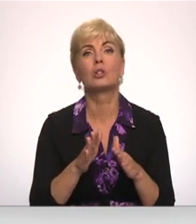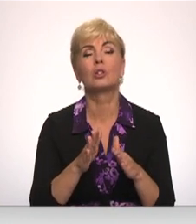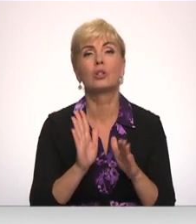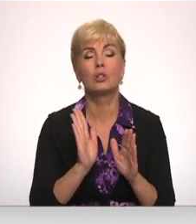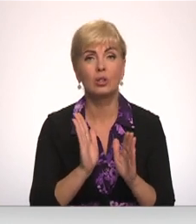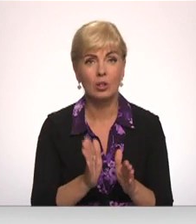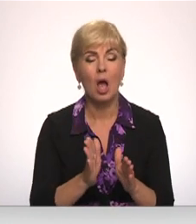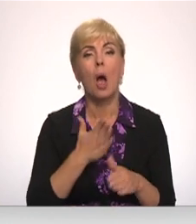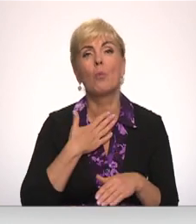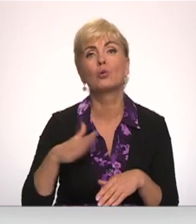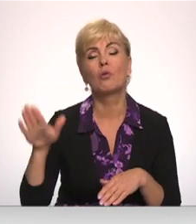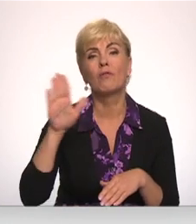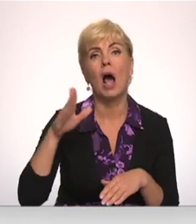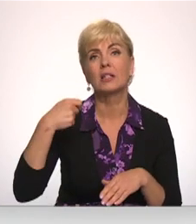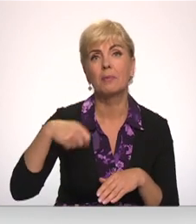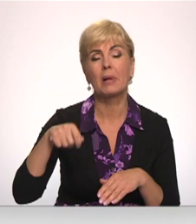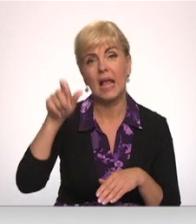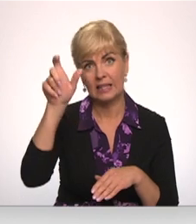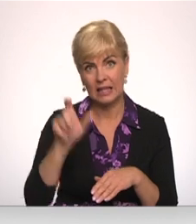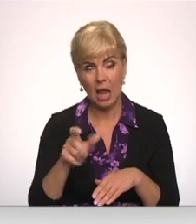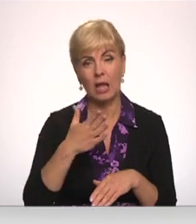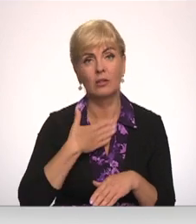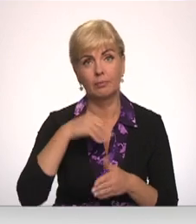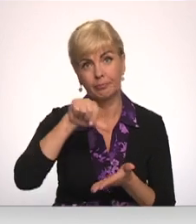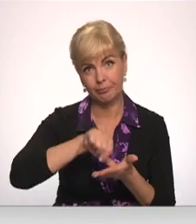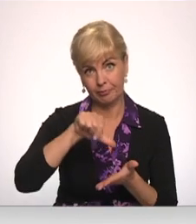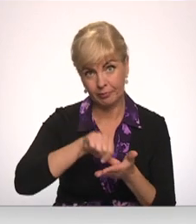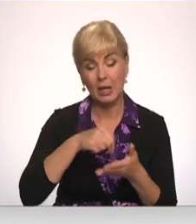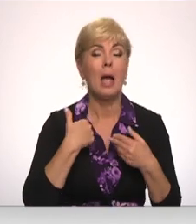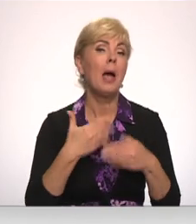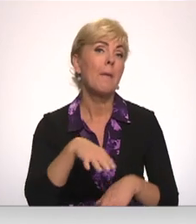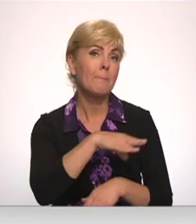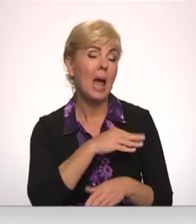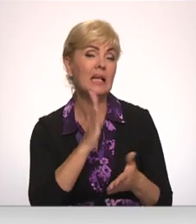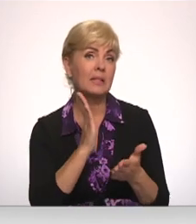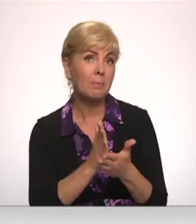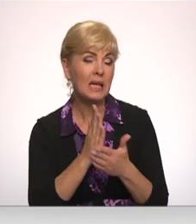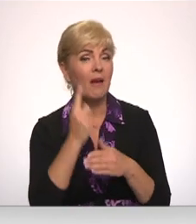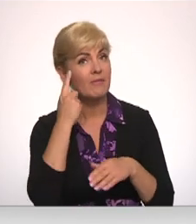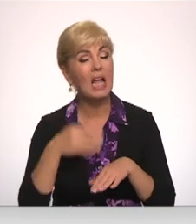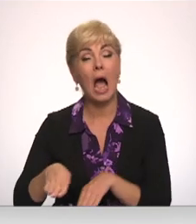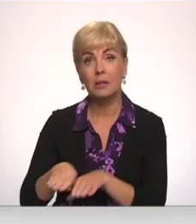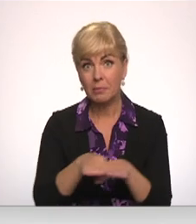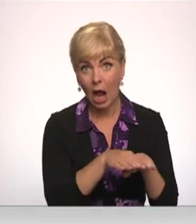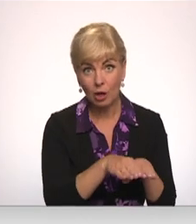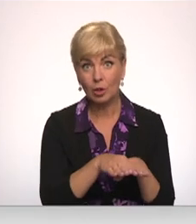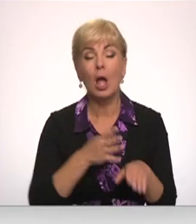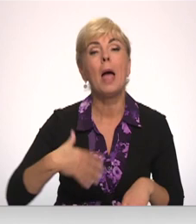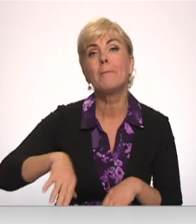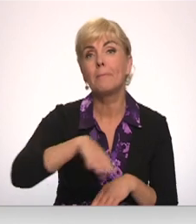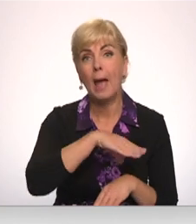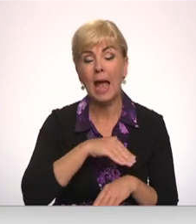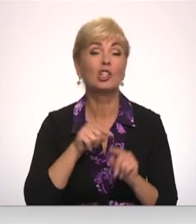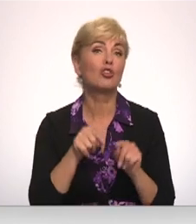mūsu valsts prezidenta teiktais. Mēs bijām pilnīgi vienprātīgi par to, ka mēs